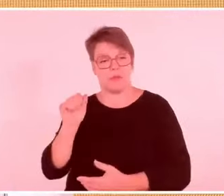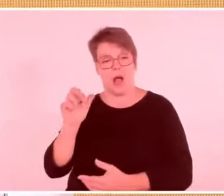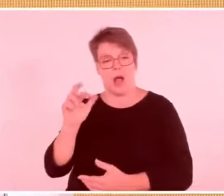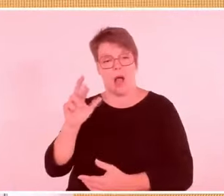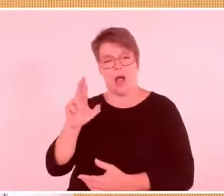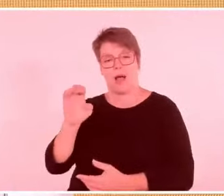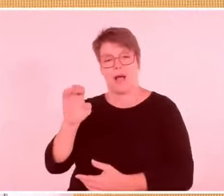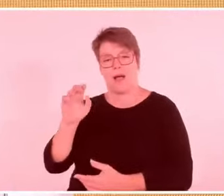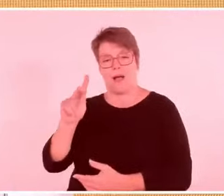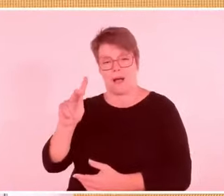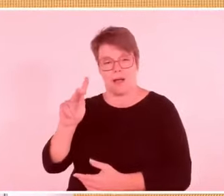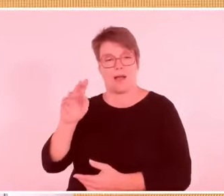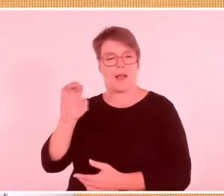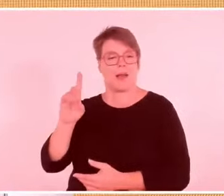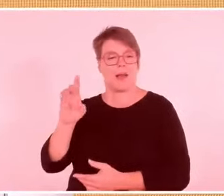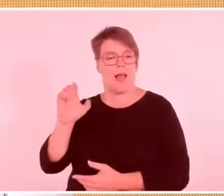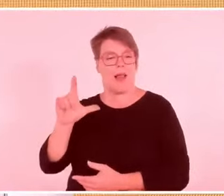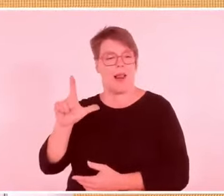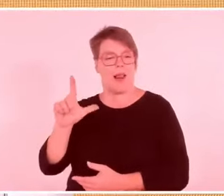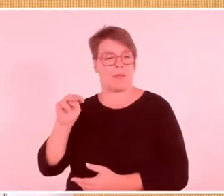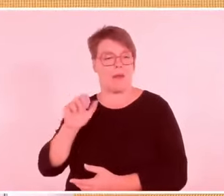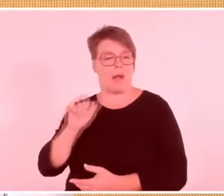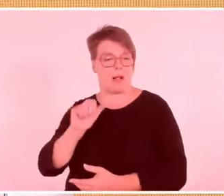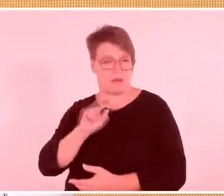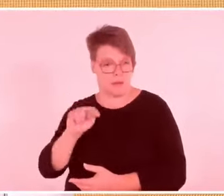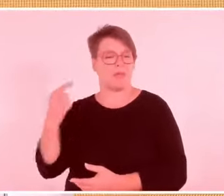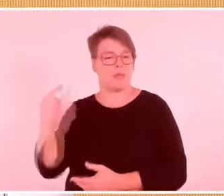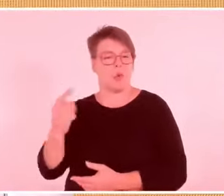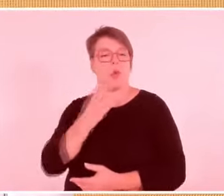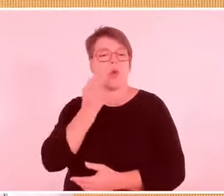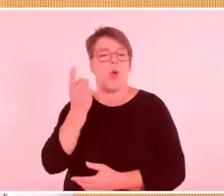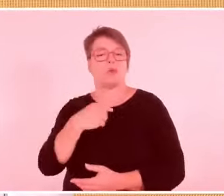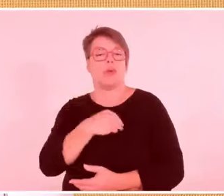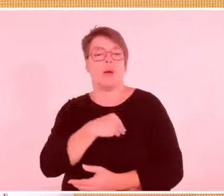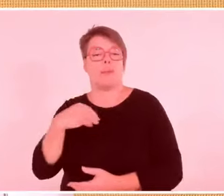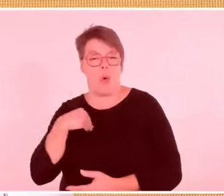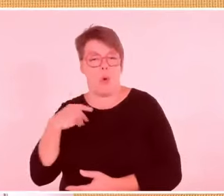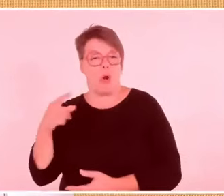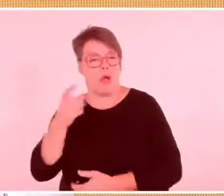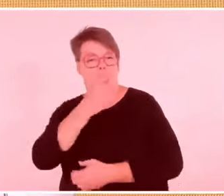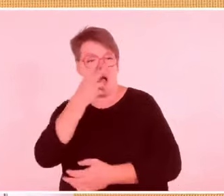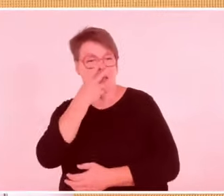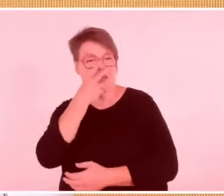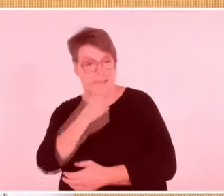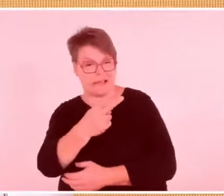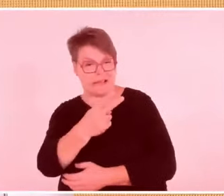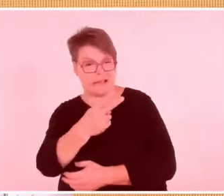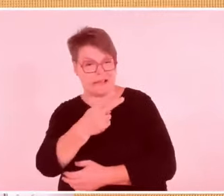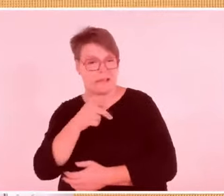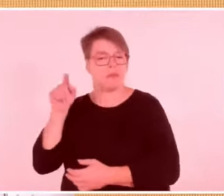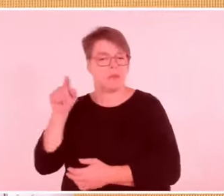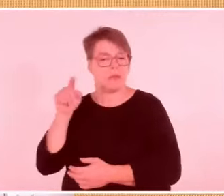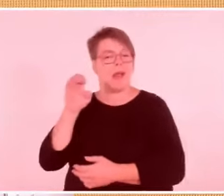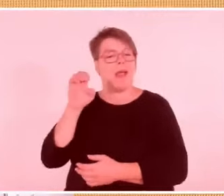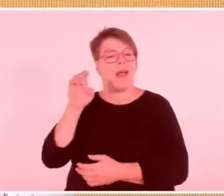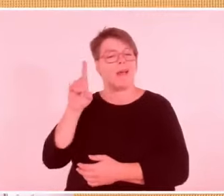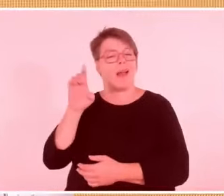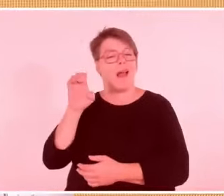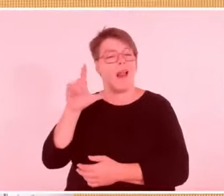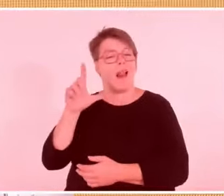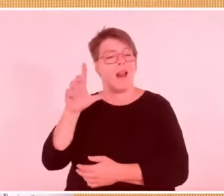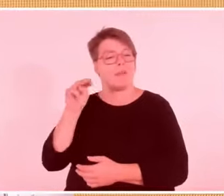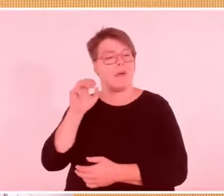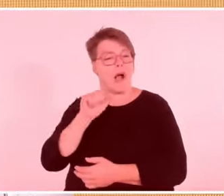im Warschauer Aufstand. Und nach dem Krieg sind seine Frau und seine Kinder